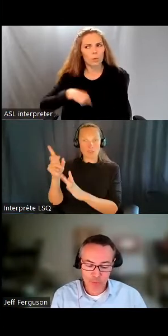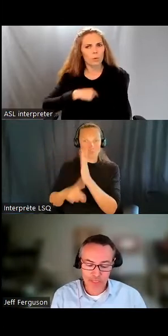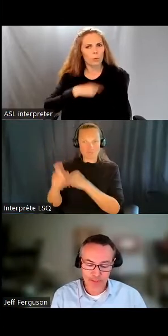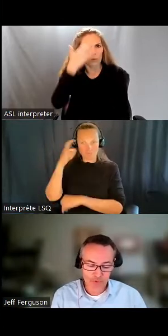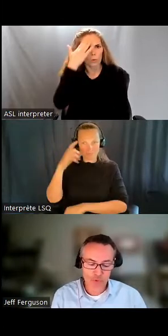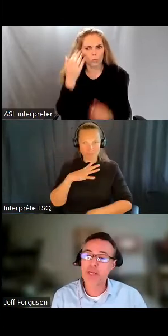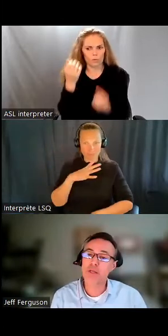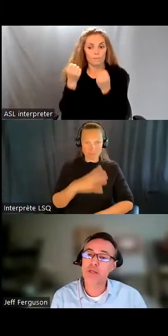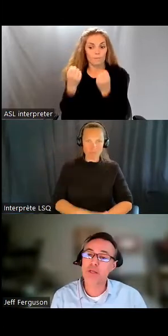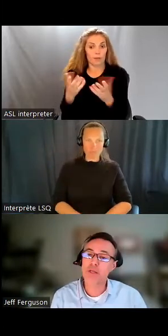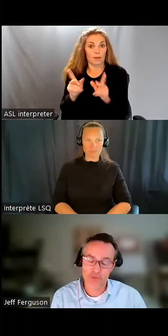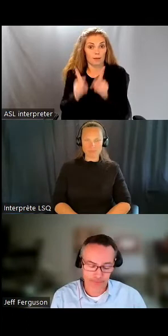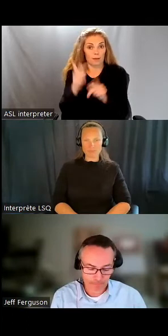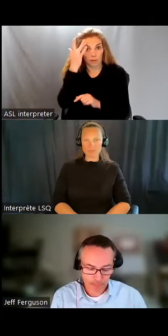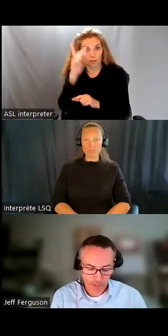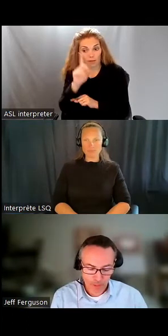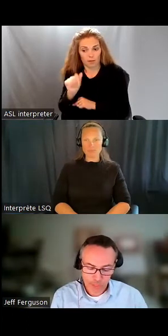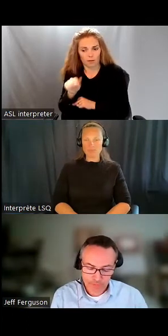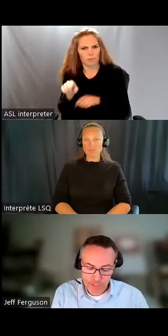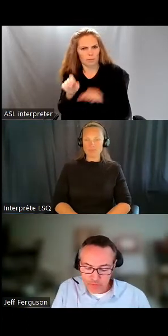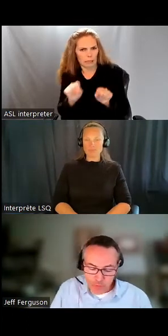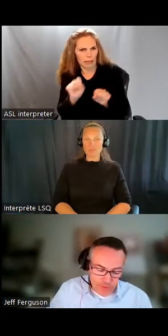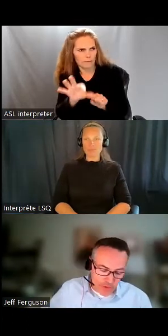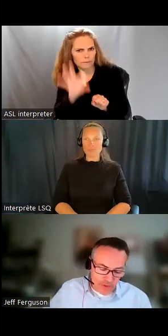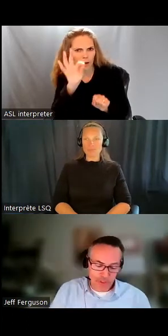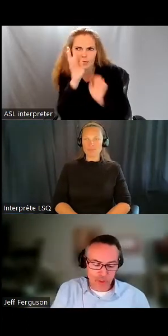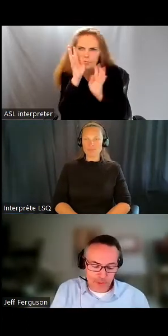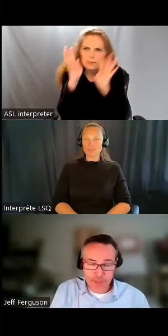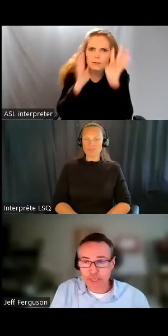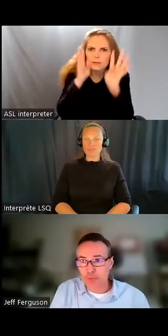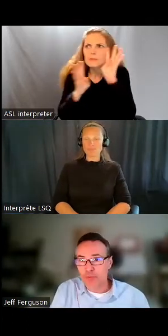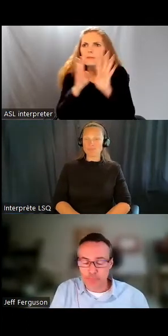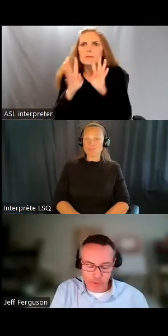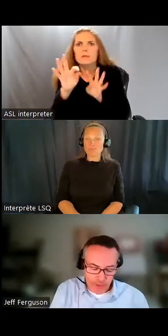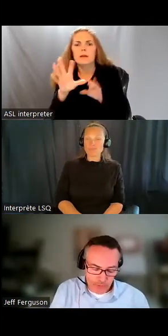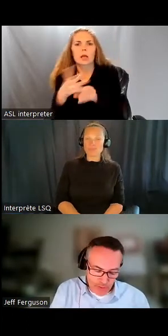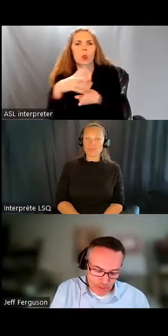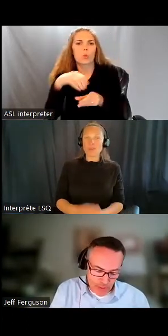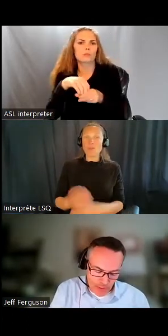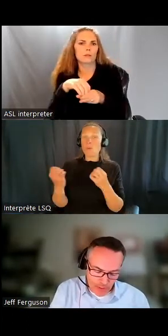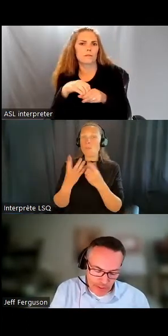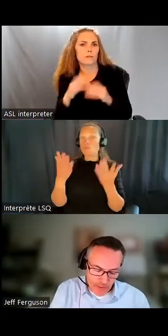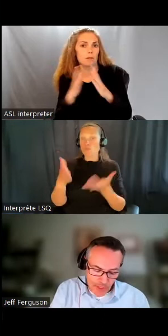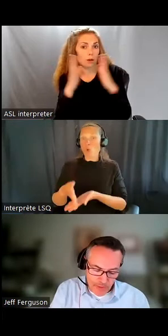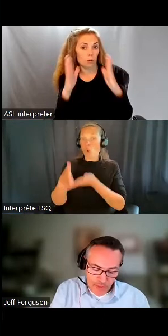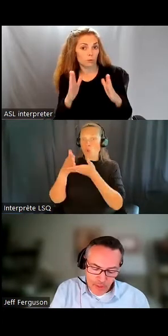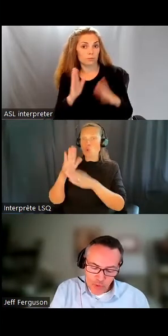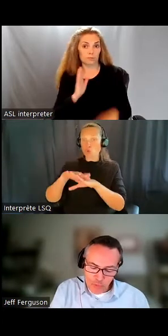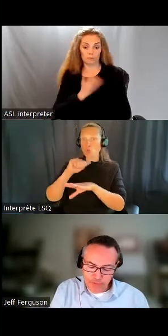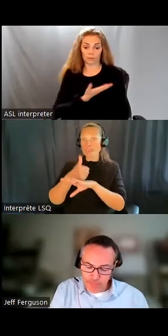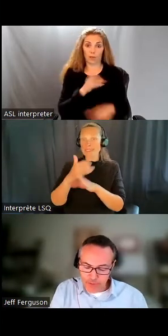aussi que beaucoup peuvent trouver des moyens de créer un logement inclusif. Nous avons plusieurs ressources sur notre site web,